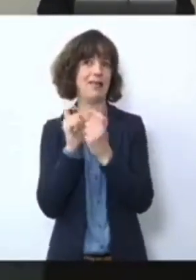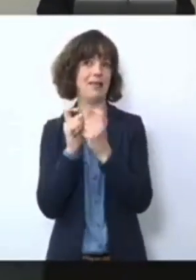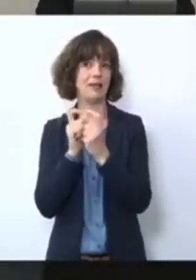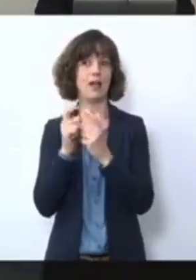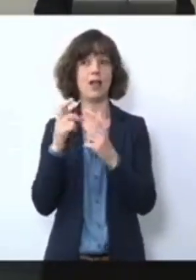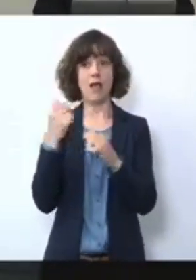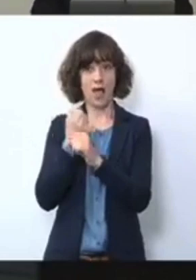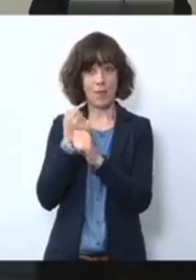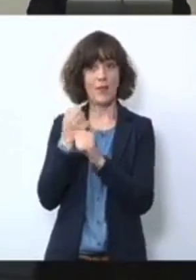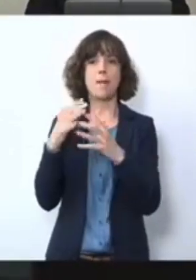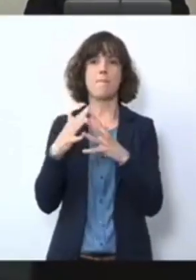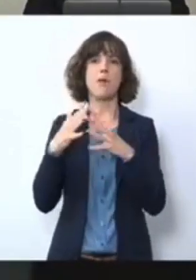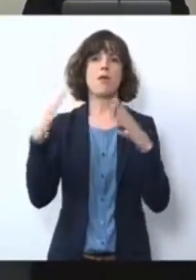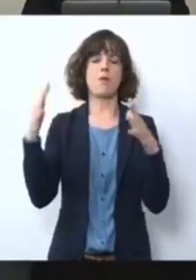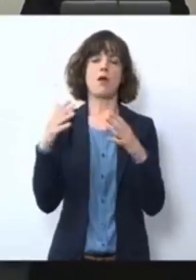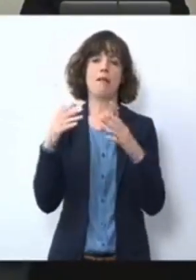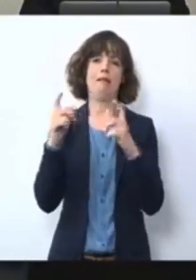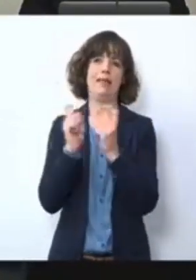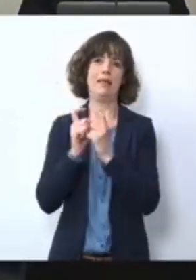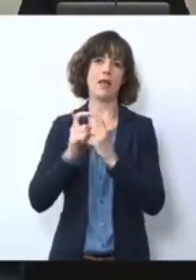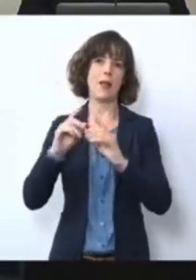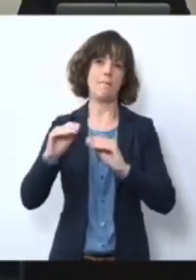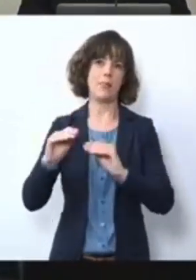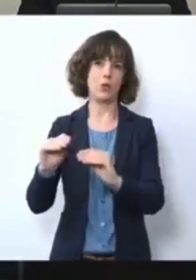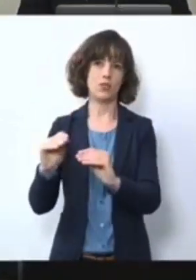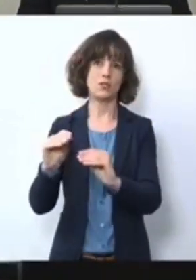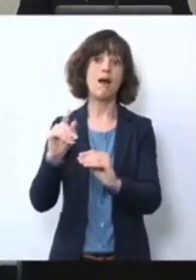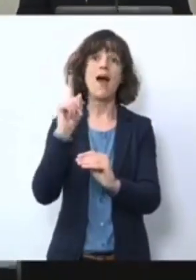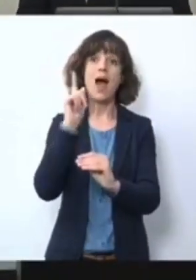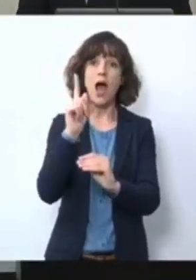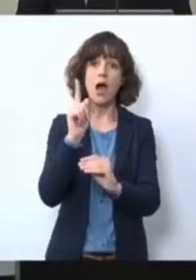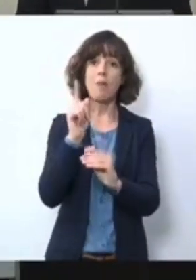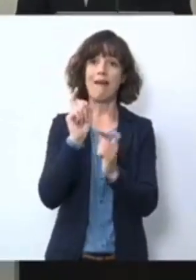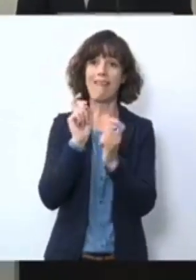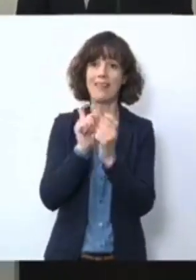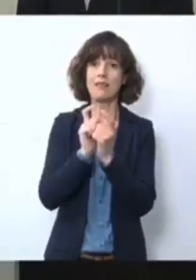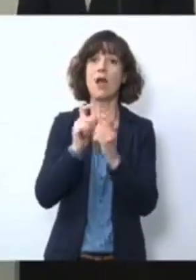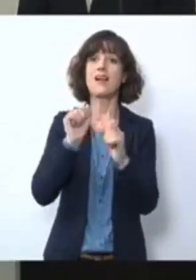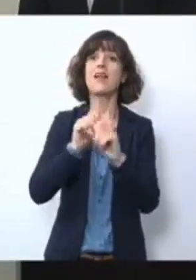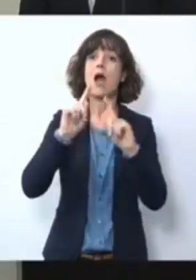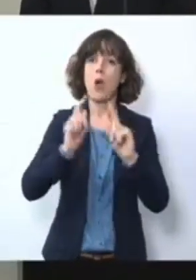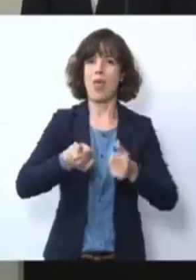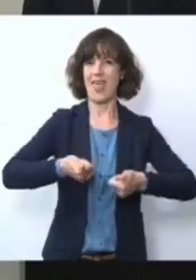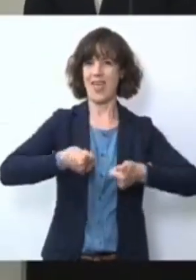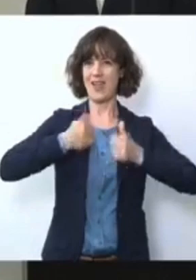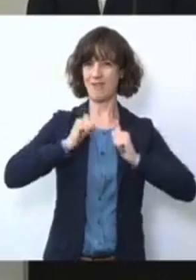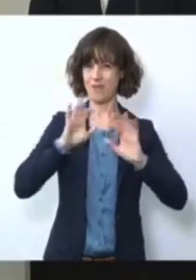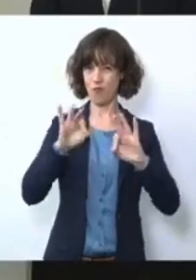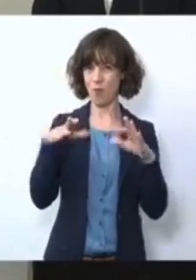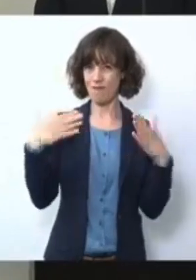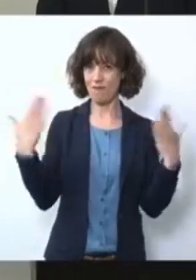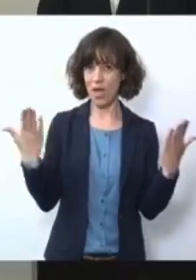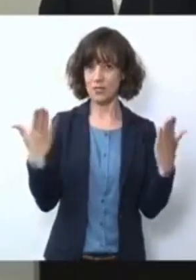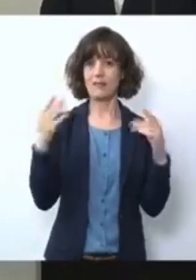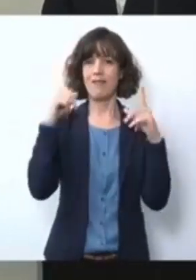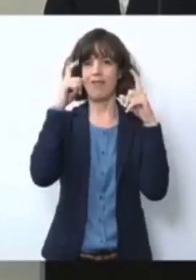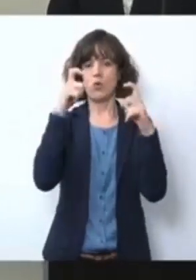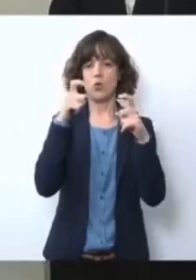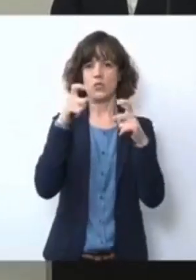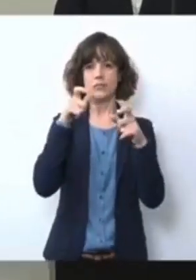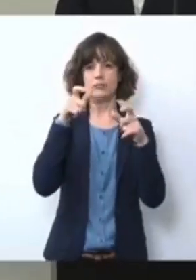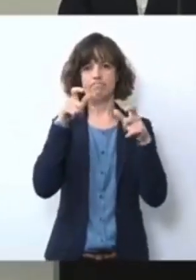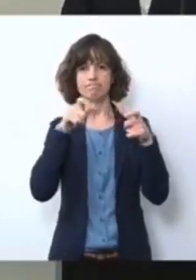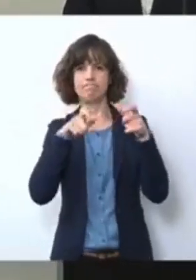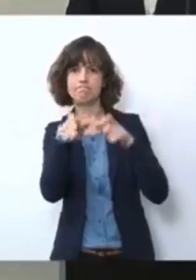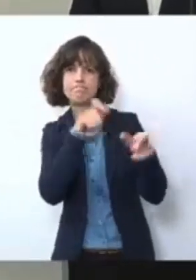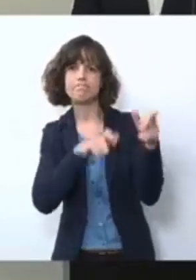erledigt. Die Digitalisierung kann uns aber auch eine große Hilfestellung sein bei der Bekämpfung des Virus selbst. Natürlich